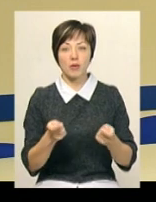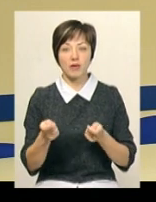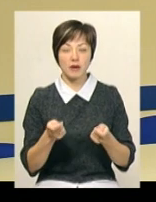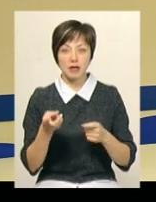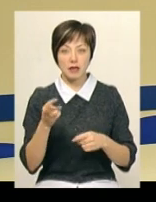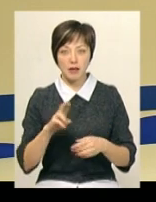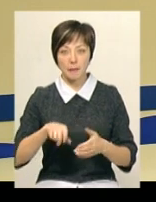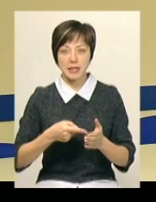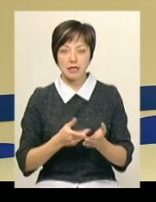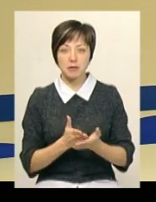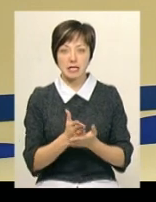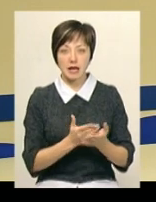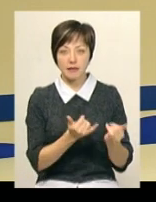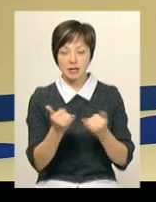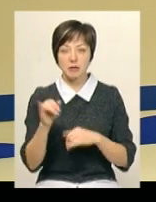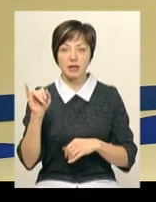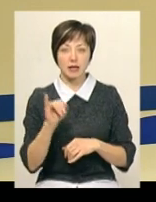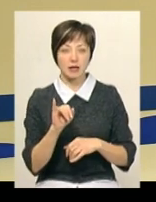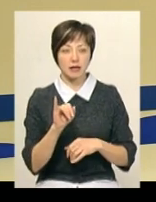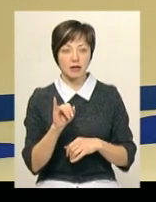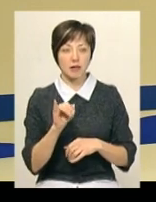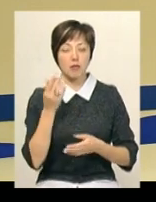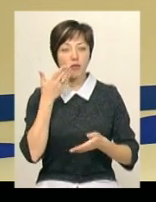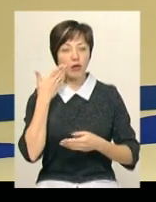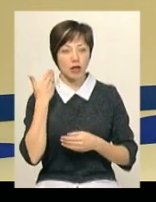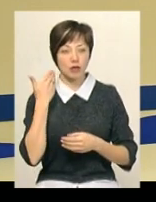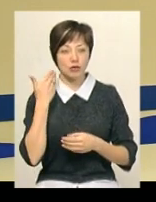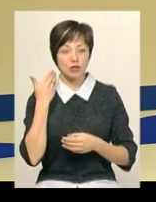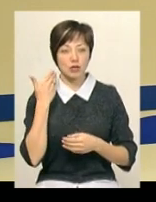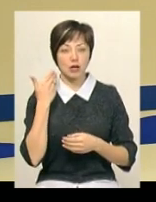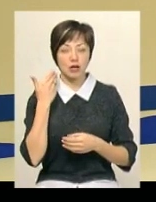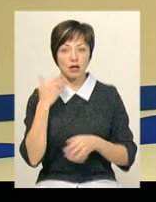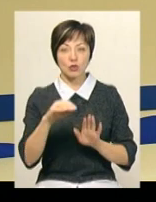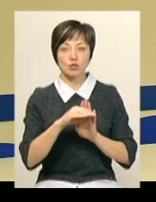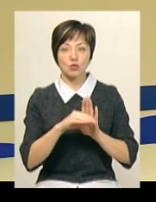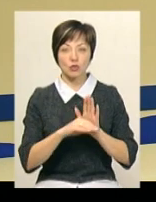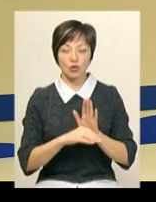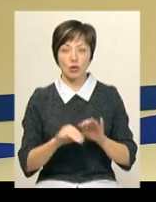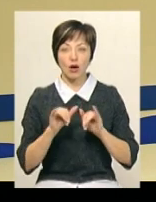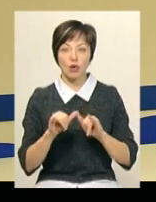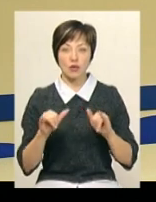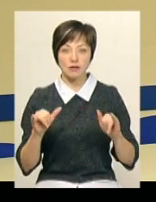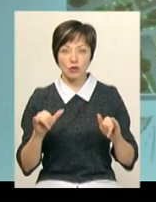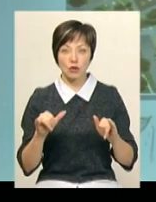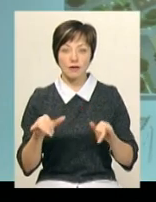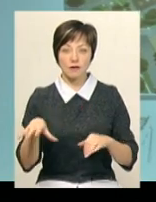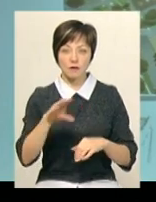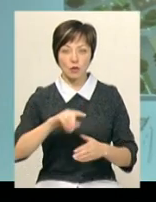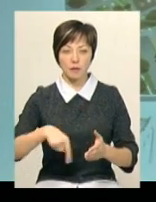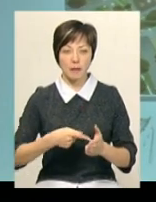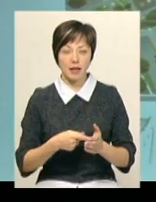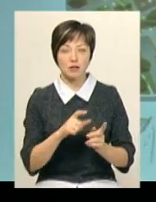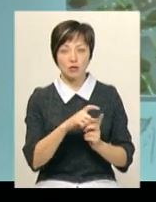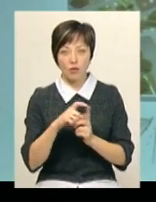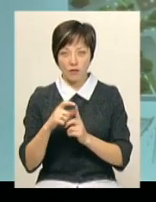міськими сервісами та полегшують структуру та розвиток всього міста. За словами